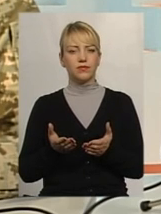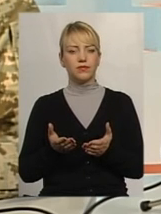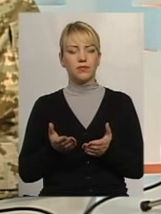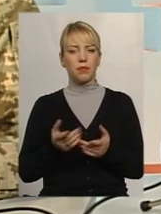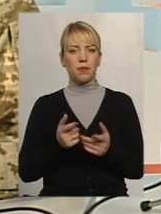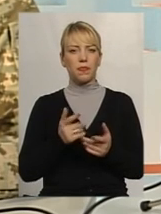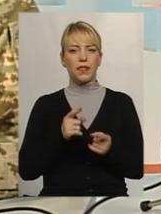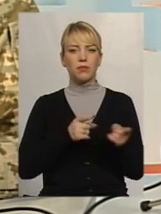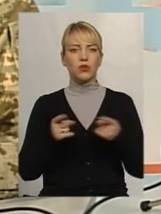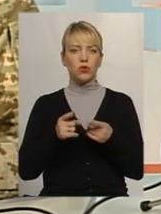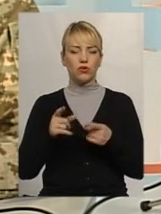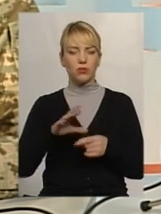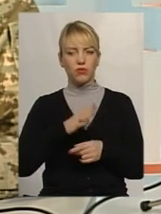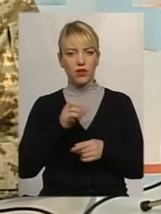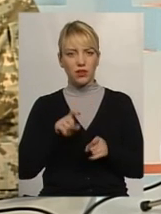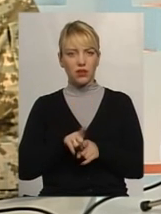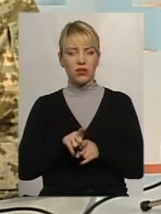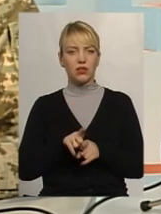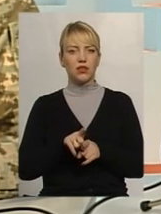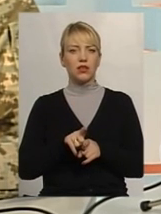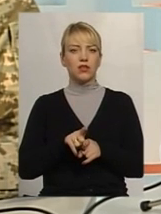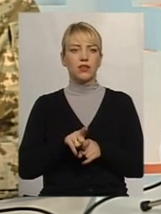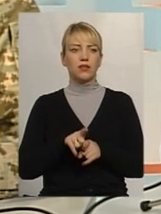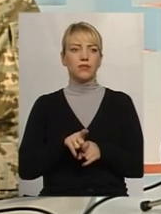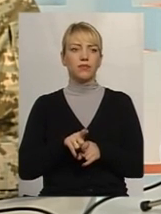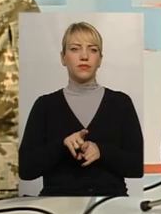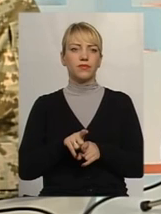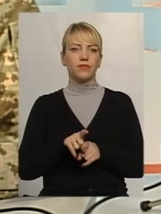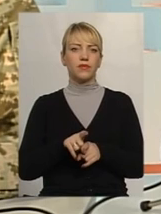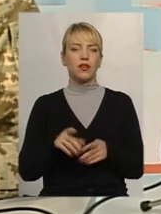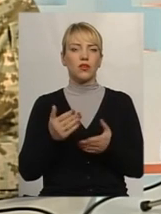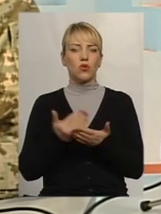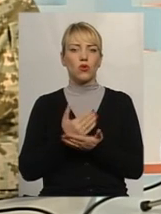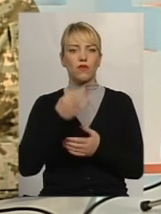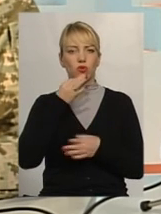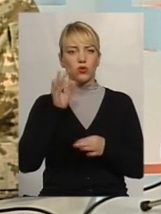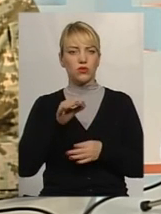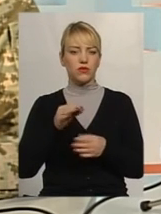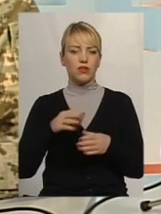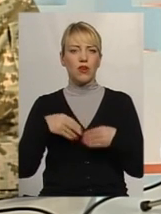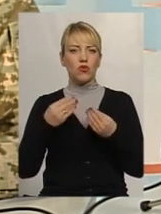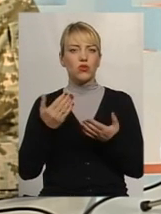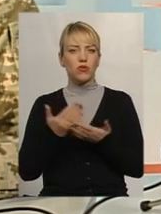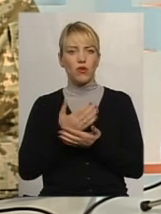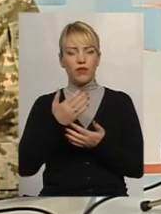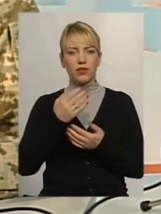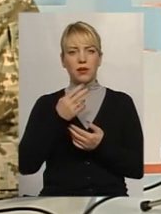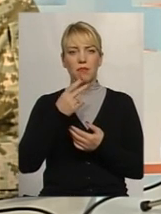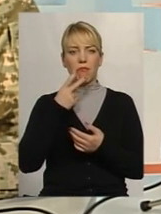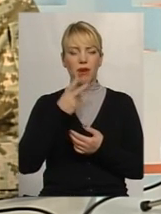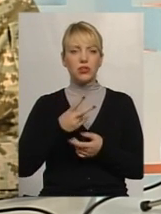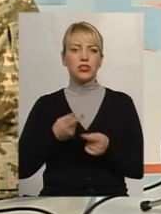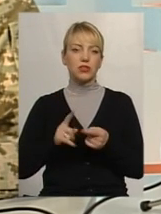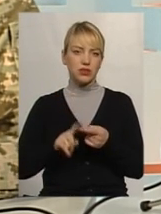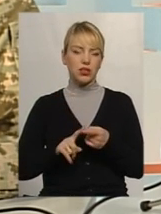підготовці, буває так, а якийсь новий досвід вносить якесь нове бачення. Тобто, в будь-якому випадку,